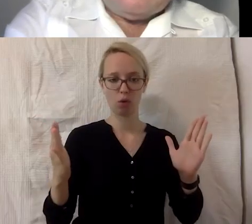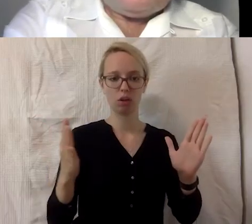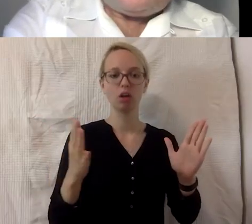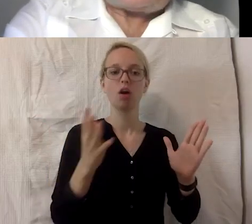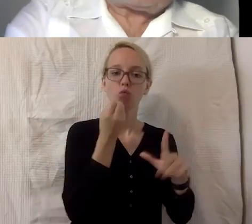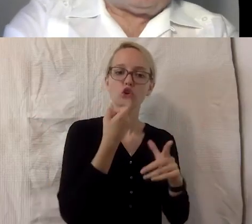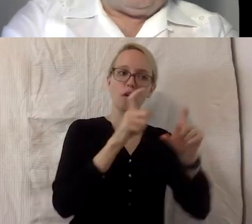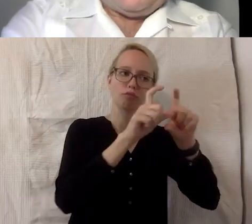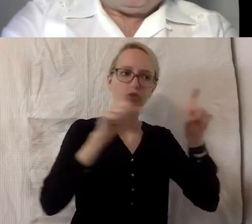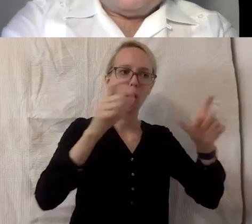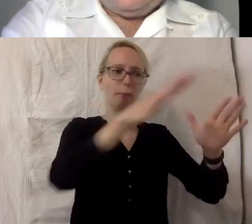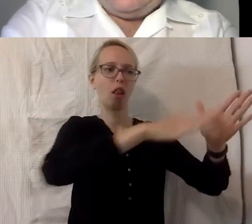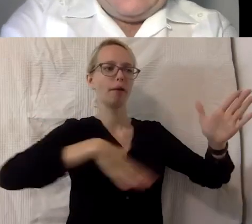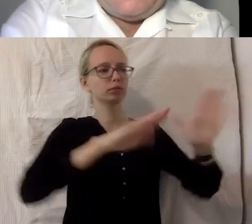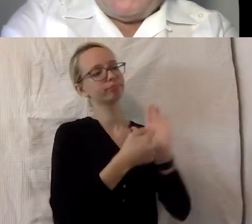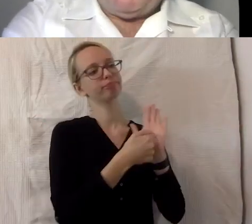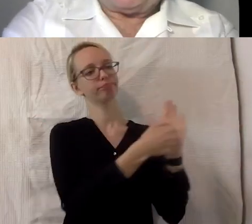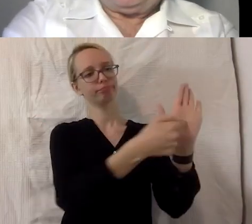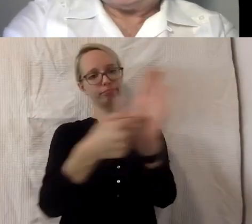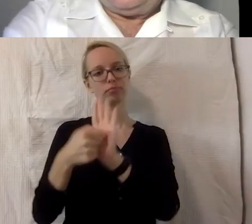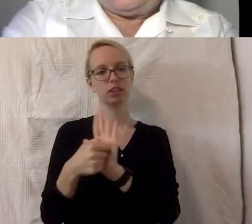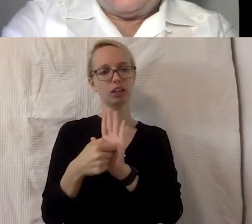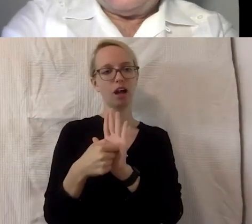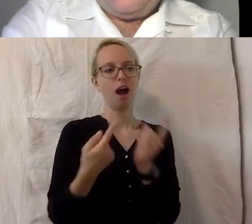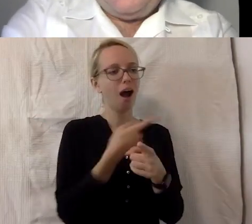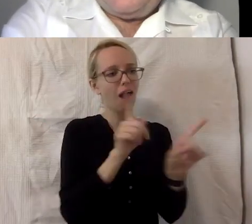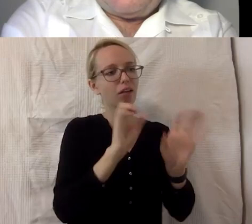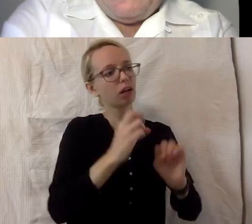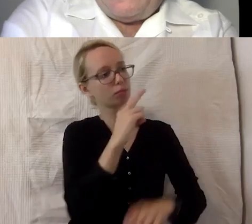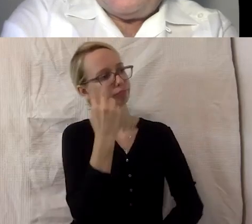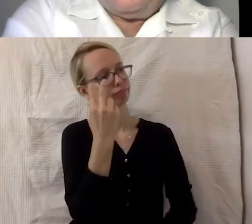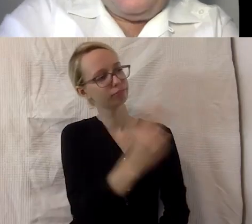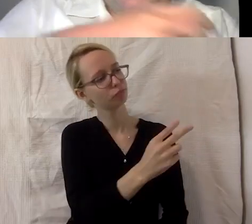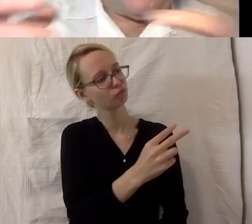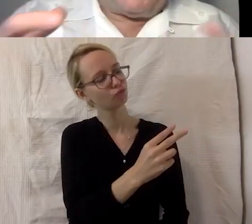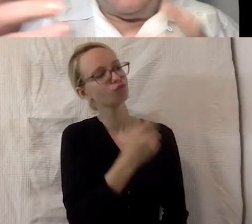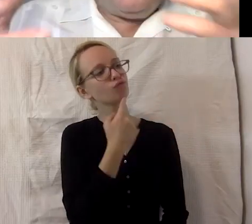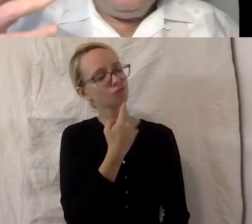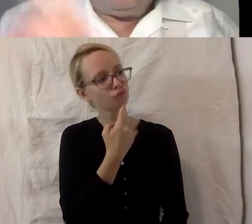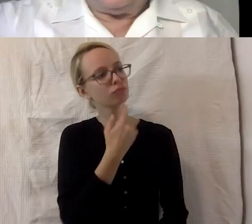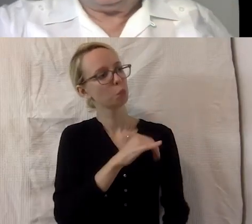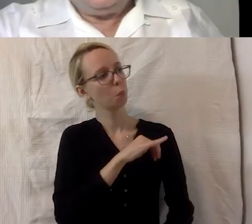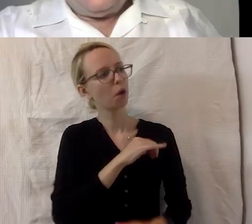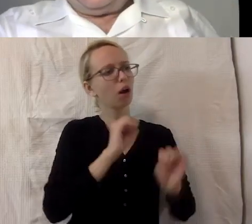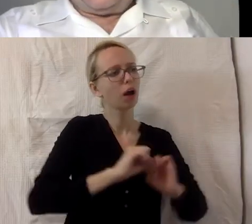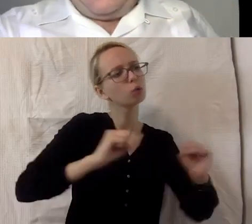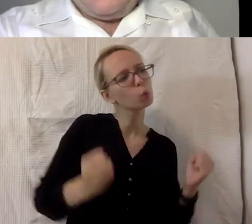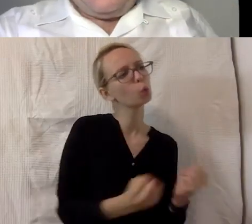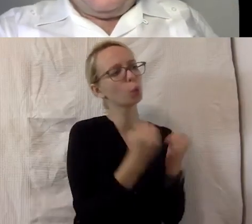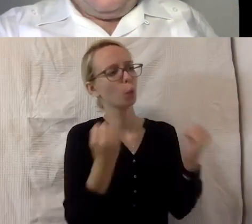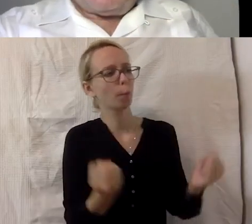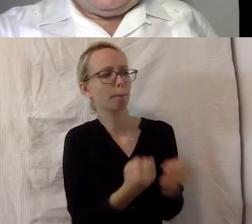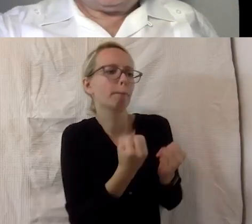zeigen, wo eben dann jede Mitarbeiterin letztendlich dann daran sich üben kann, an den